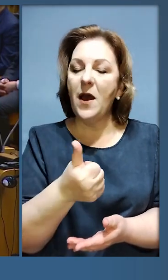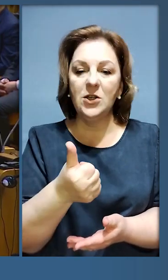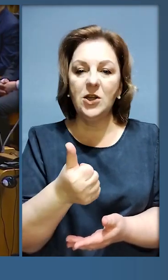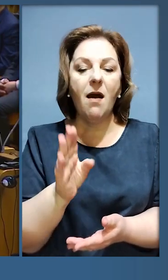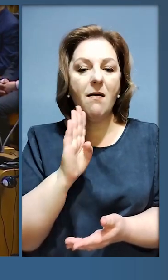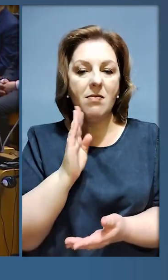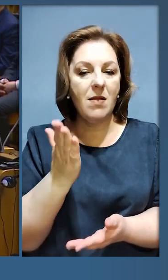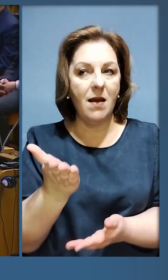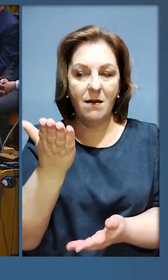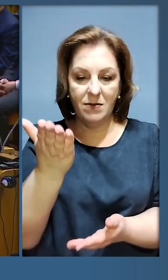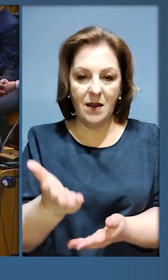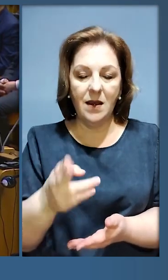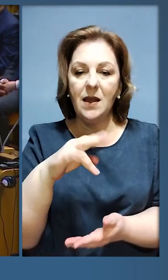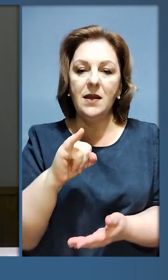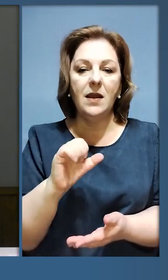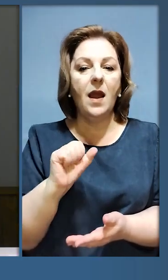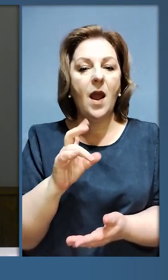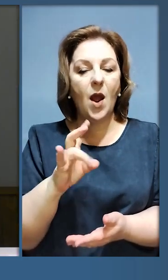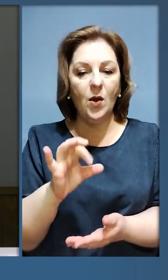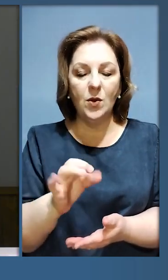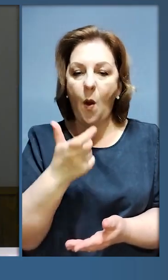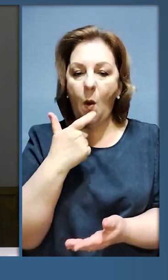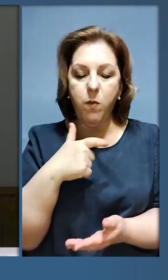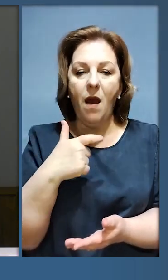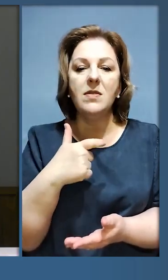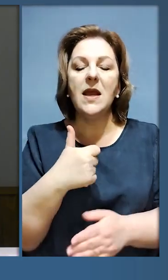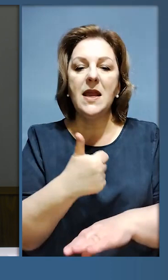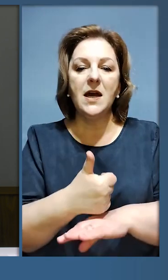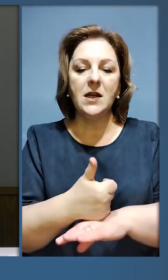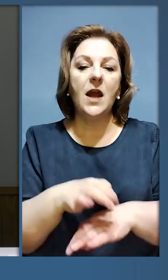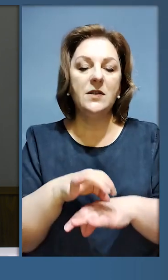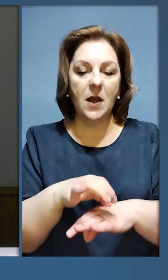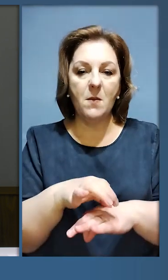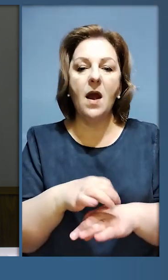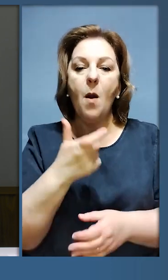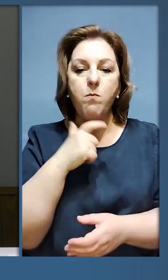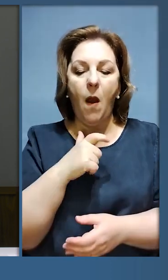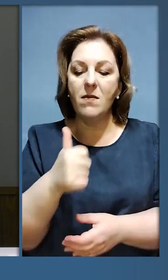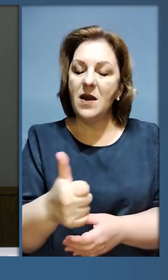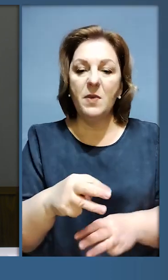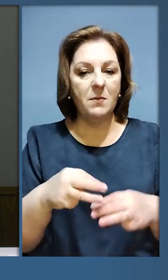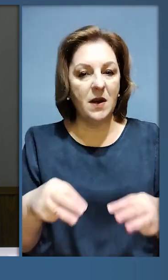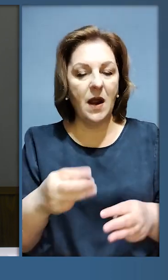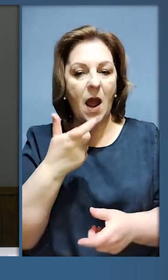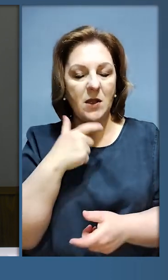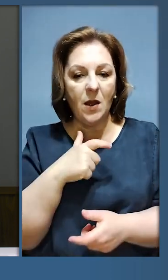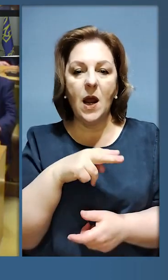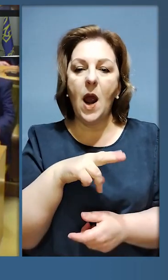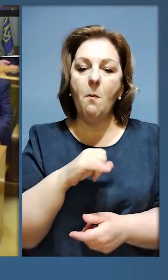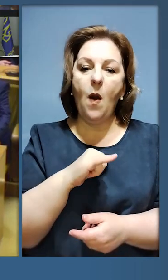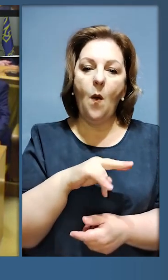пані перша леді, Діано, пані спікер, пані прем'єр-міністр,